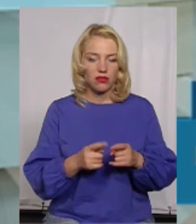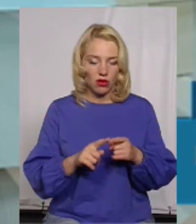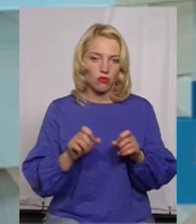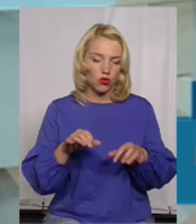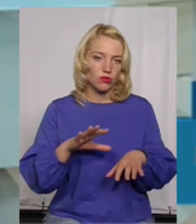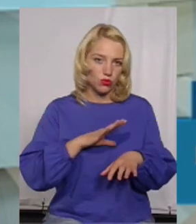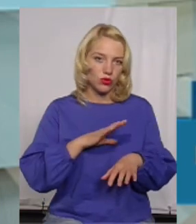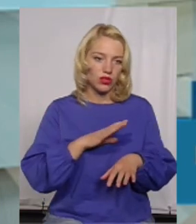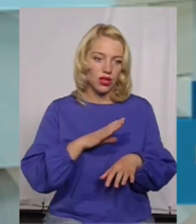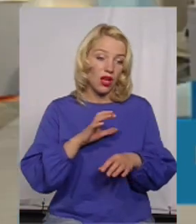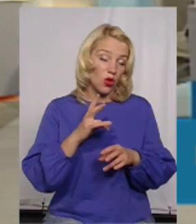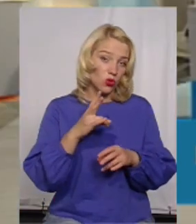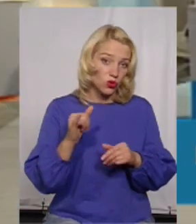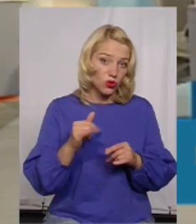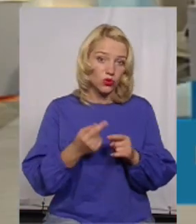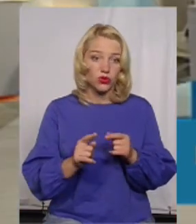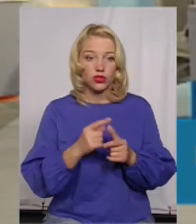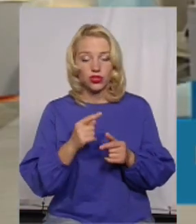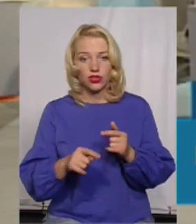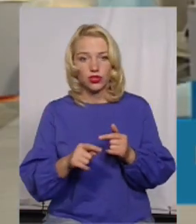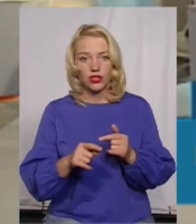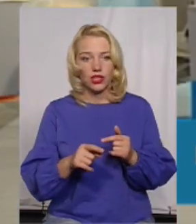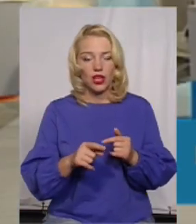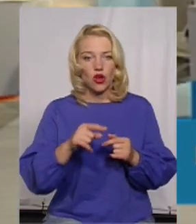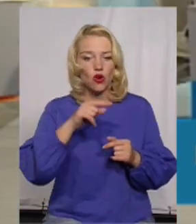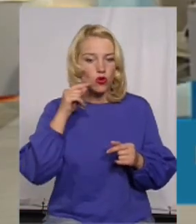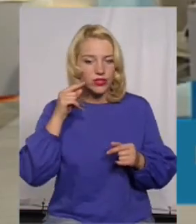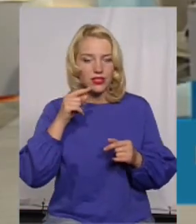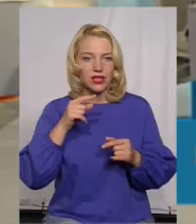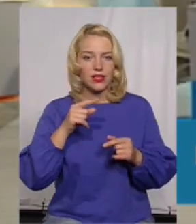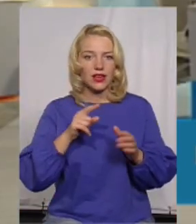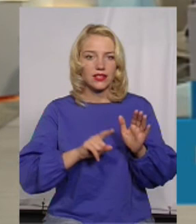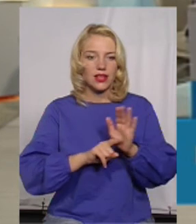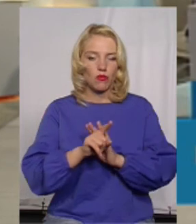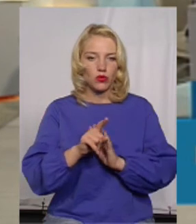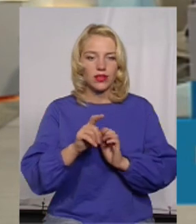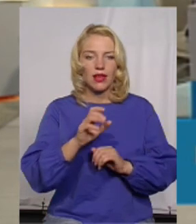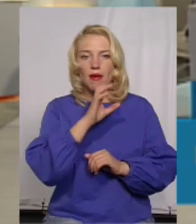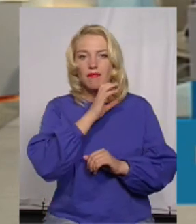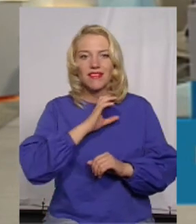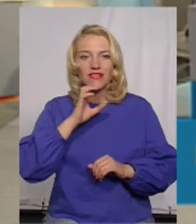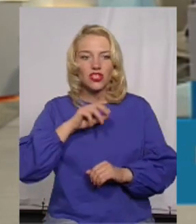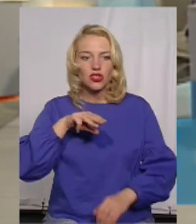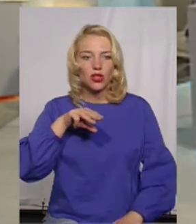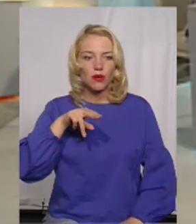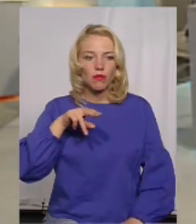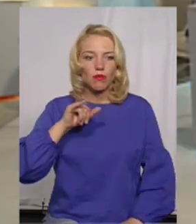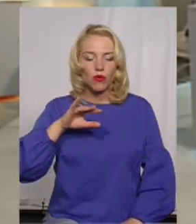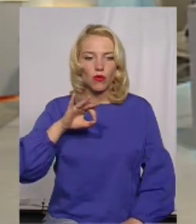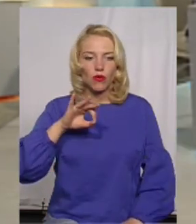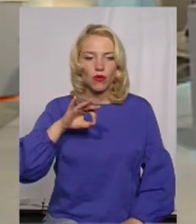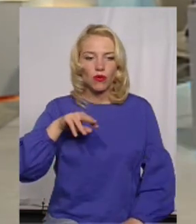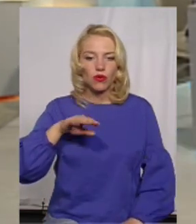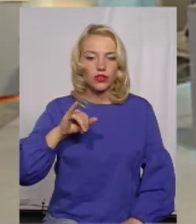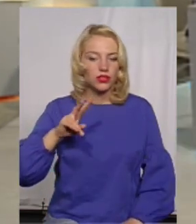статися. Ну, чи запустить Росія південний північний потік, ніби вони його доробали, як воно